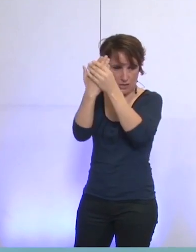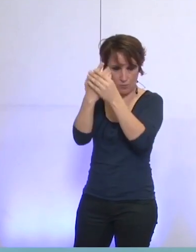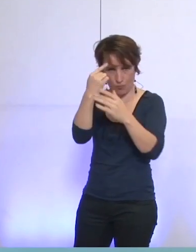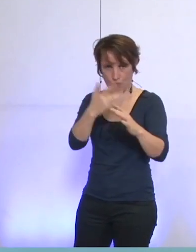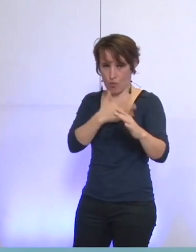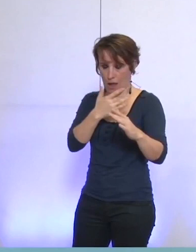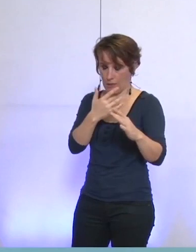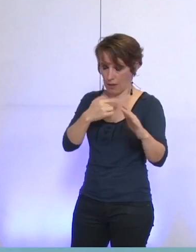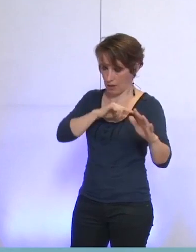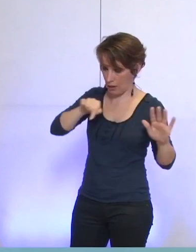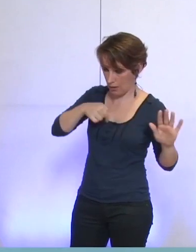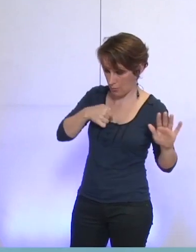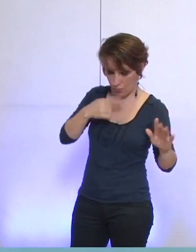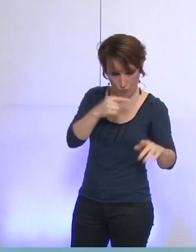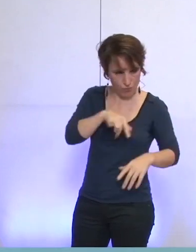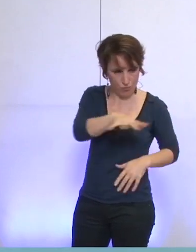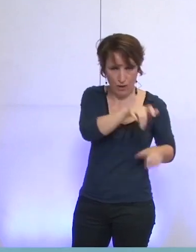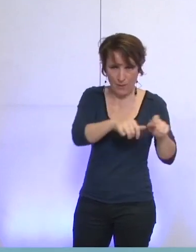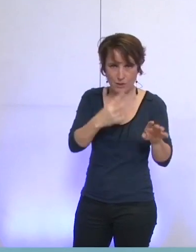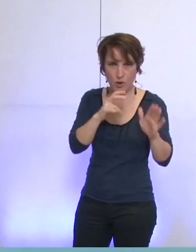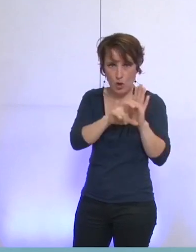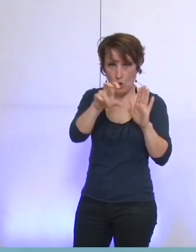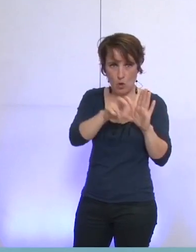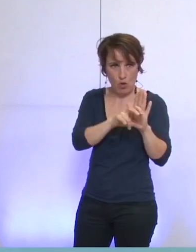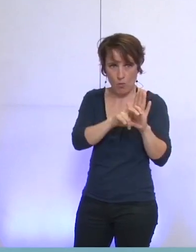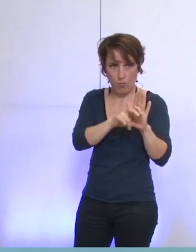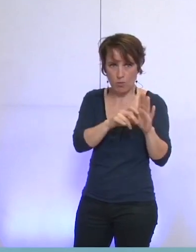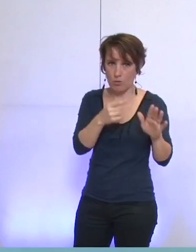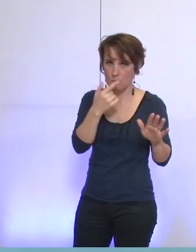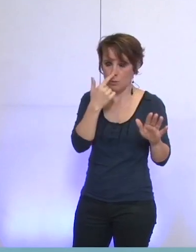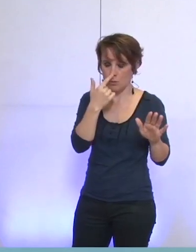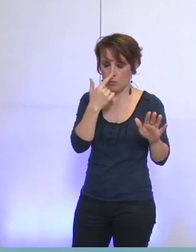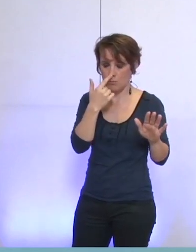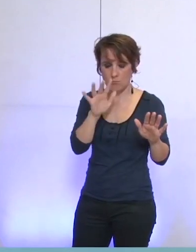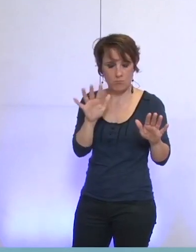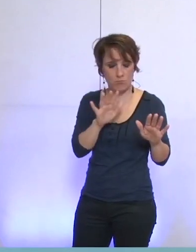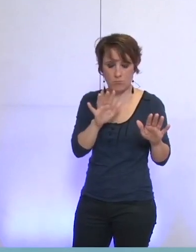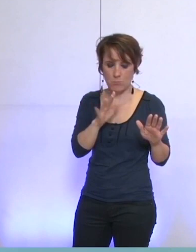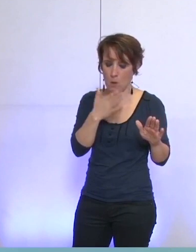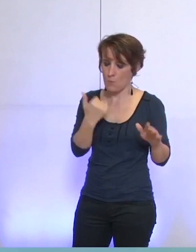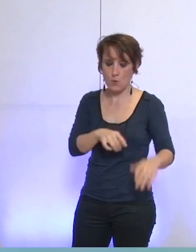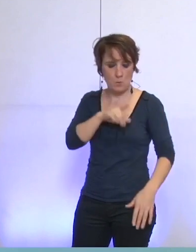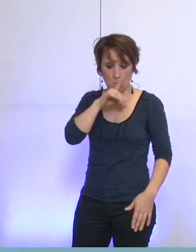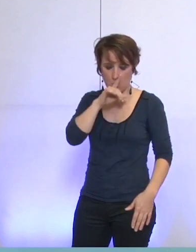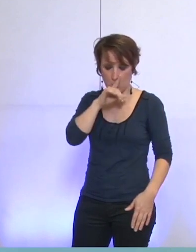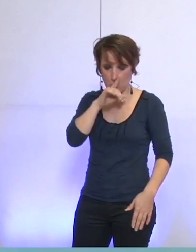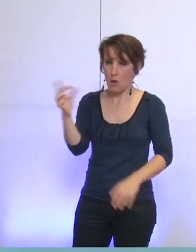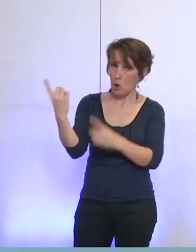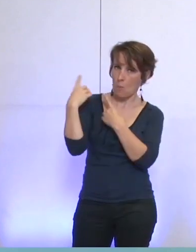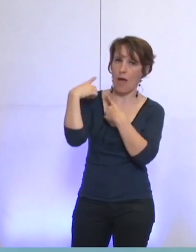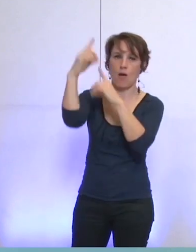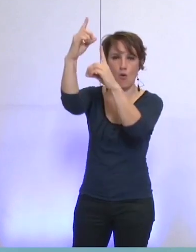des grenoblois, ne passait pas par la défense et le dépôt d'un recours,